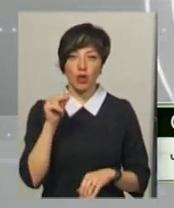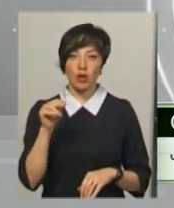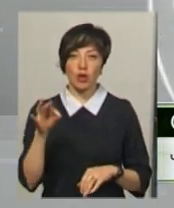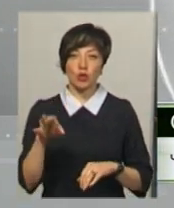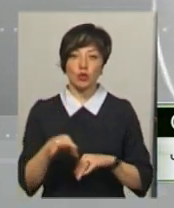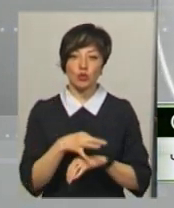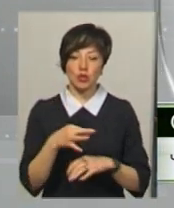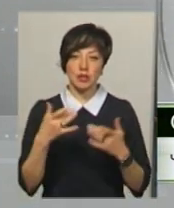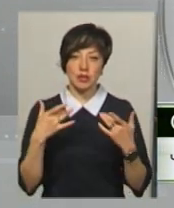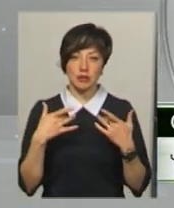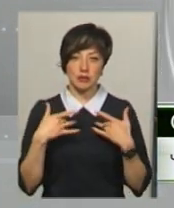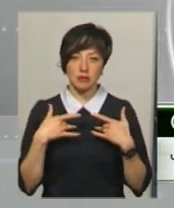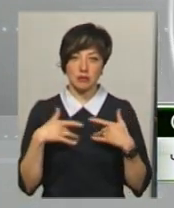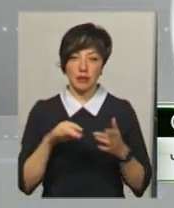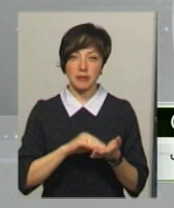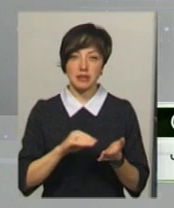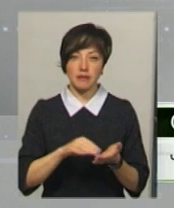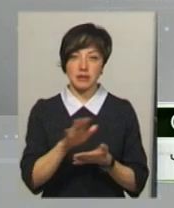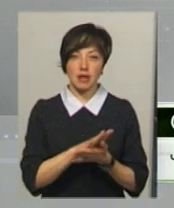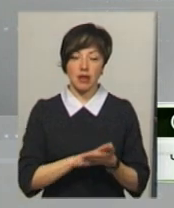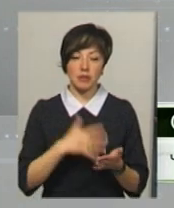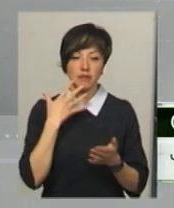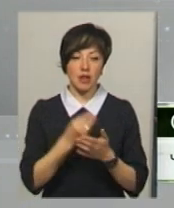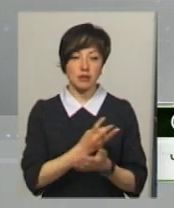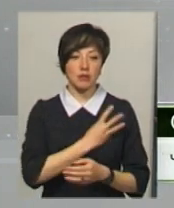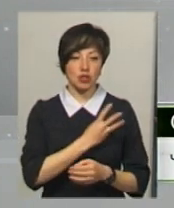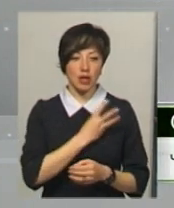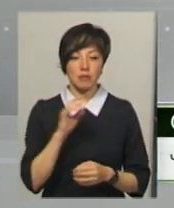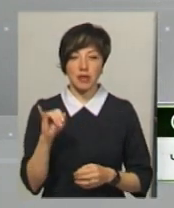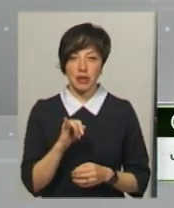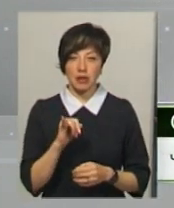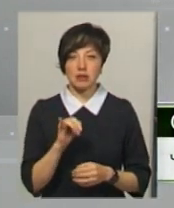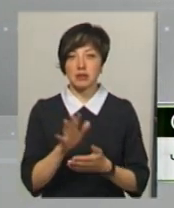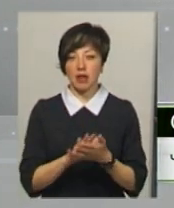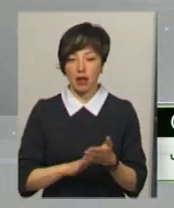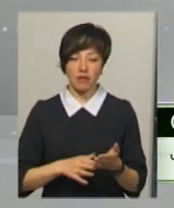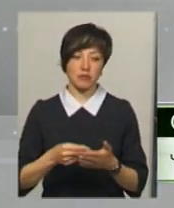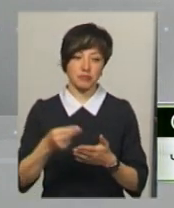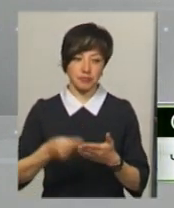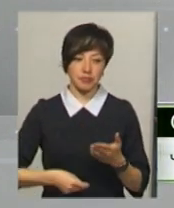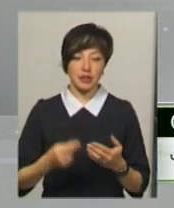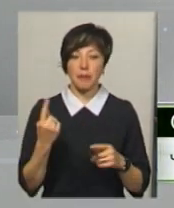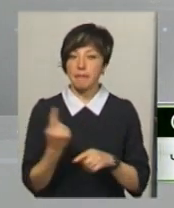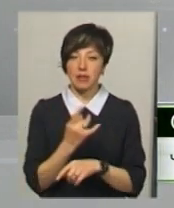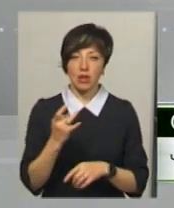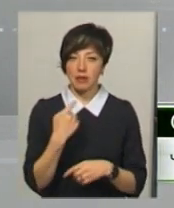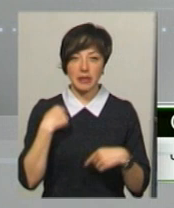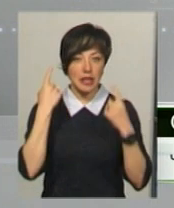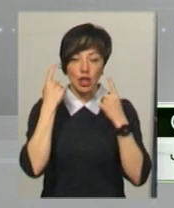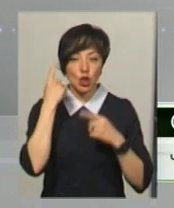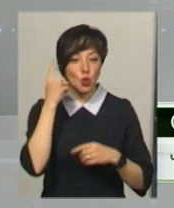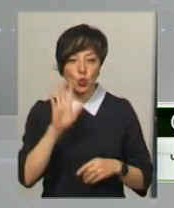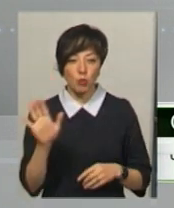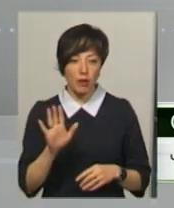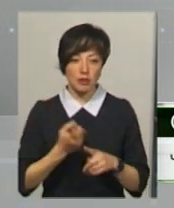його звільнила. Він написав заяву за власним бажанням і вона його заяву задовольнила. Це перший раз ми навіть не думали,